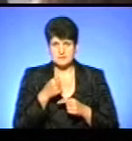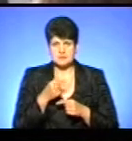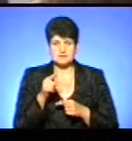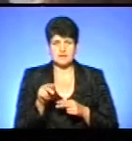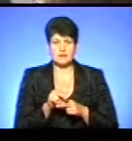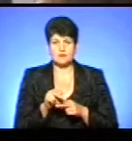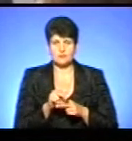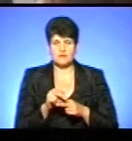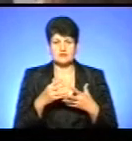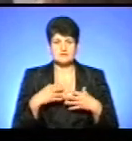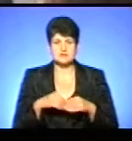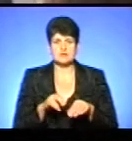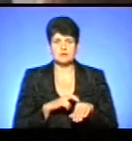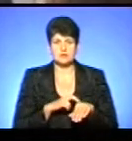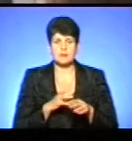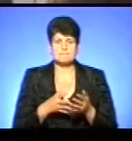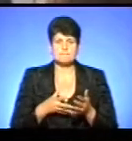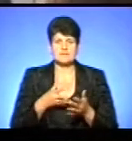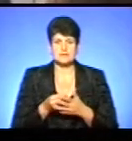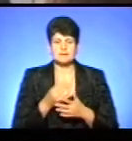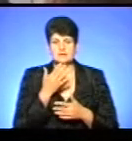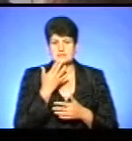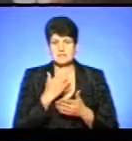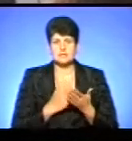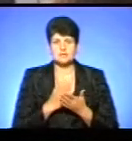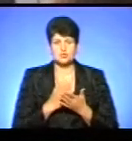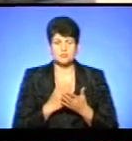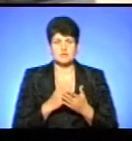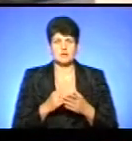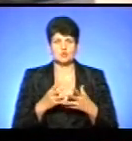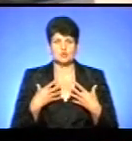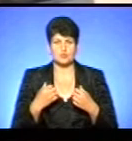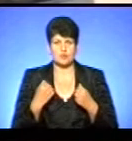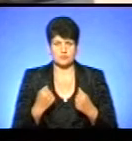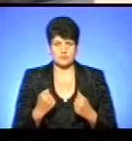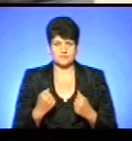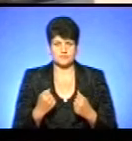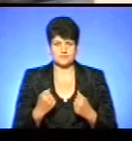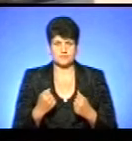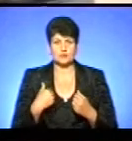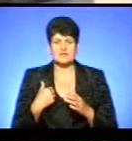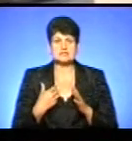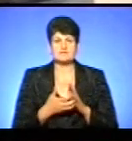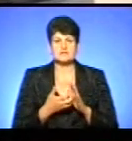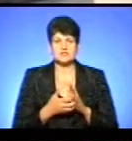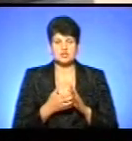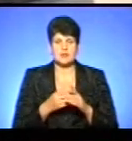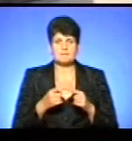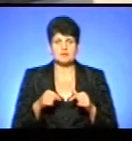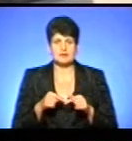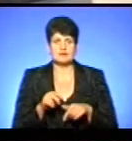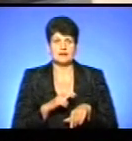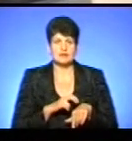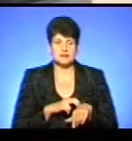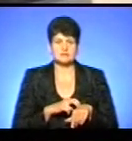лікування в сімейного лікаря платитиме Національна служба здоров'я. У нас вистачає персоналу, як лікарського, так і середнього